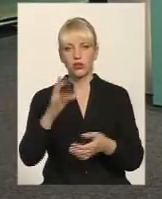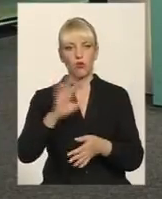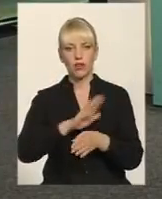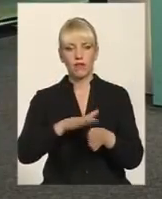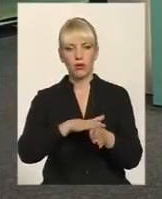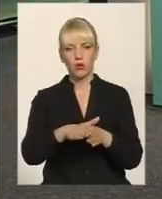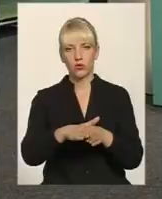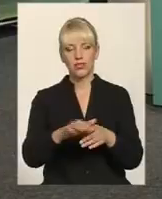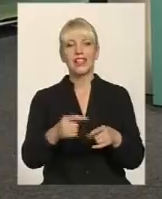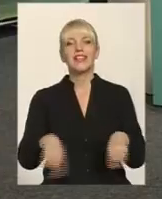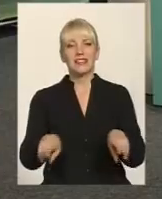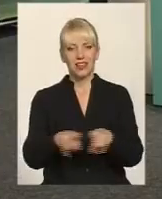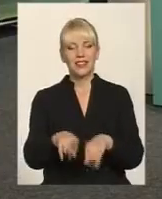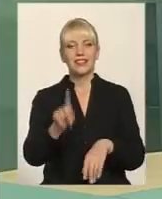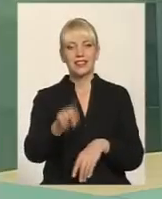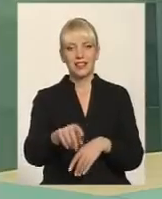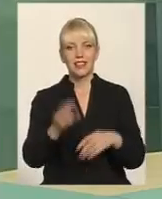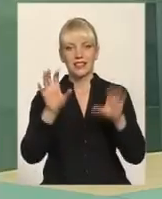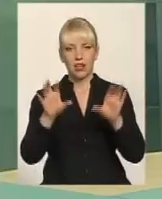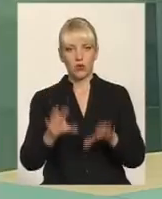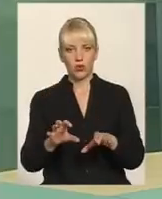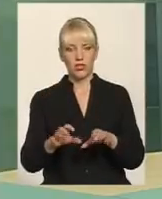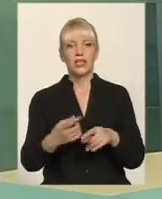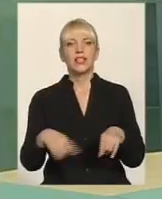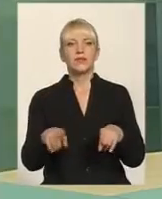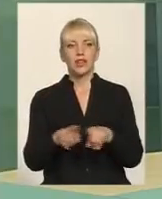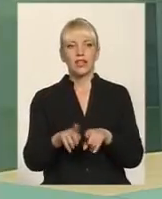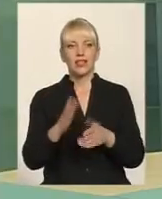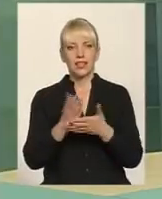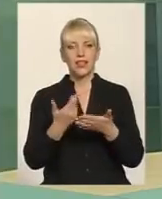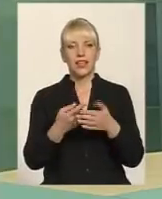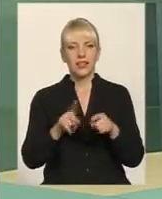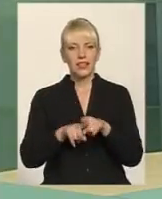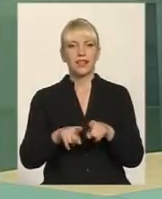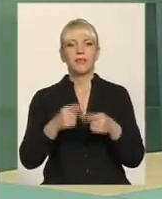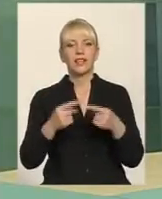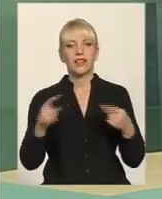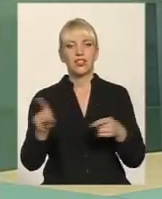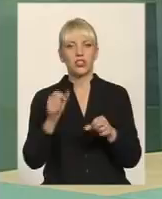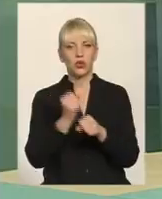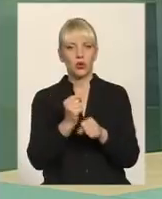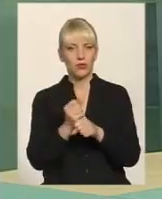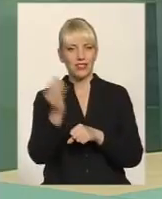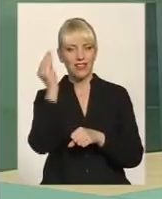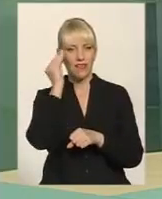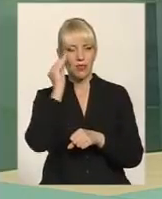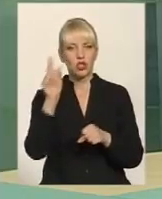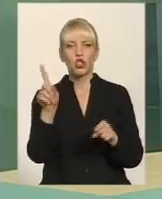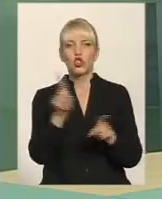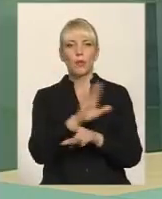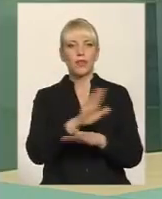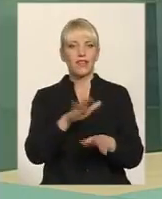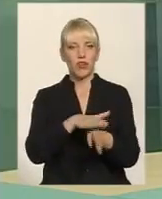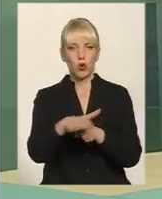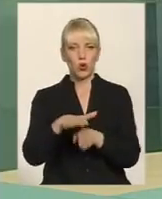закони, значить так вони написані, значить вони з такою, знаєте, є такі речі, які роблять це навмисно, щоб вони не виконувалися. Я вважаю так,